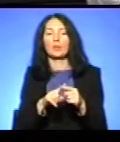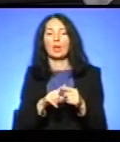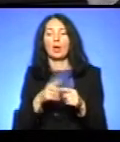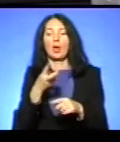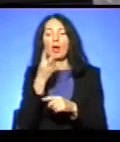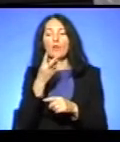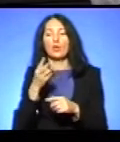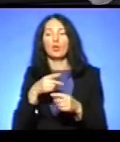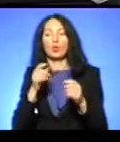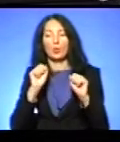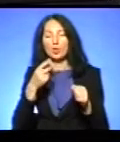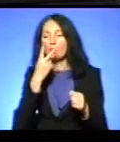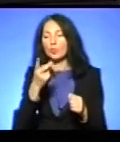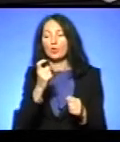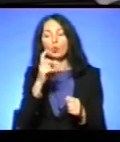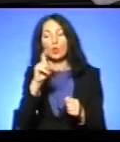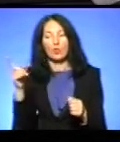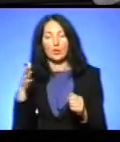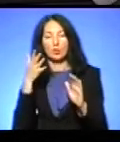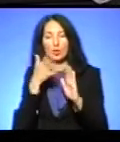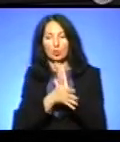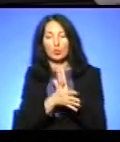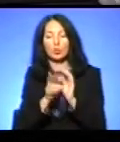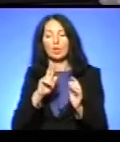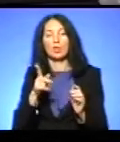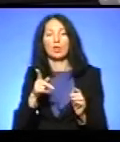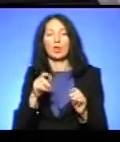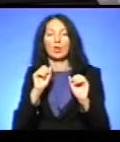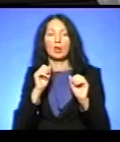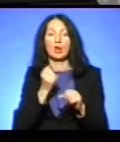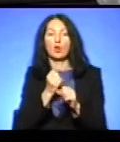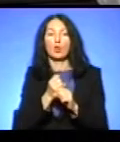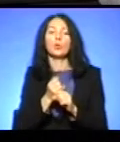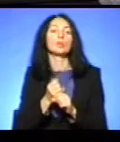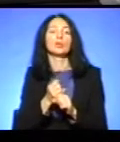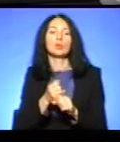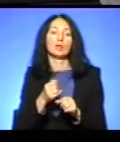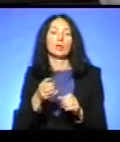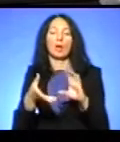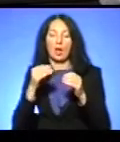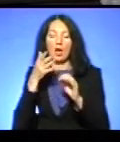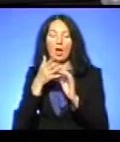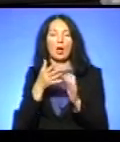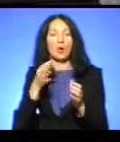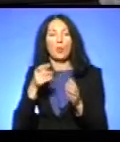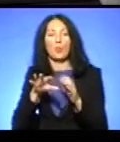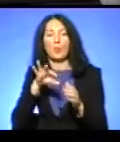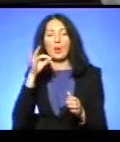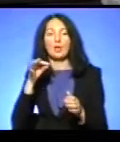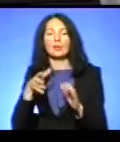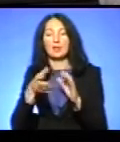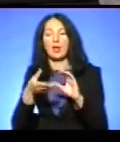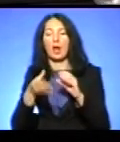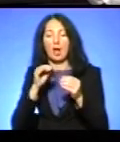подивитися і зрозуміти для соби, як відбувається цей забір, власне, в зірця. Це все настільки просто, настільки